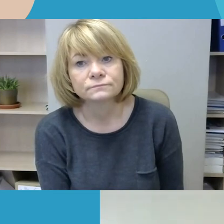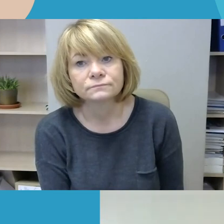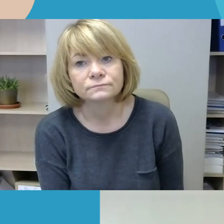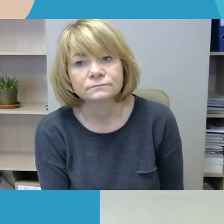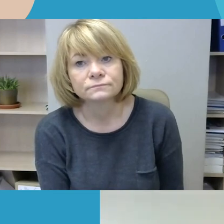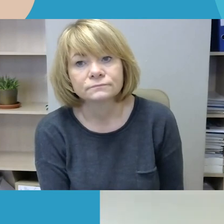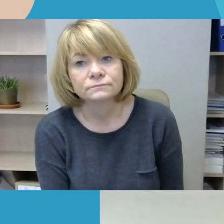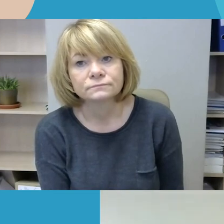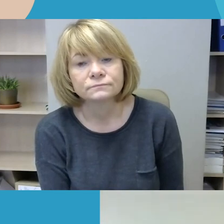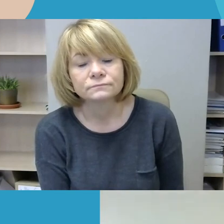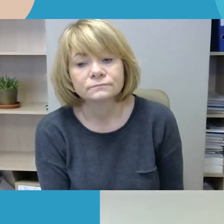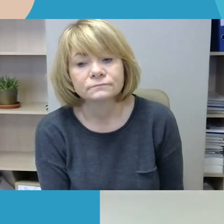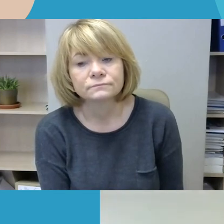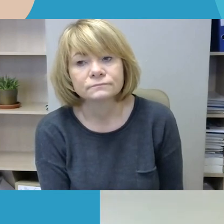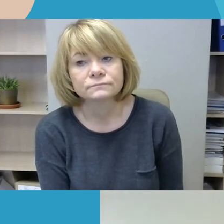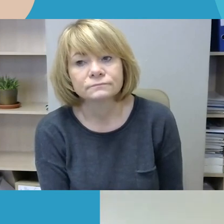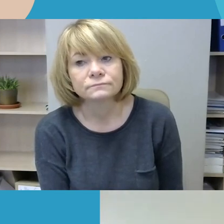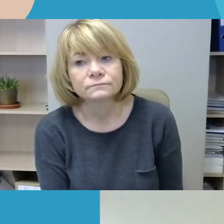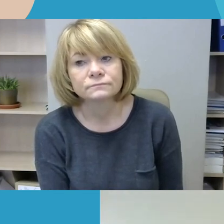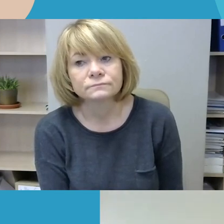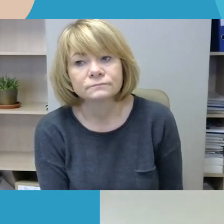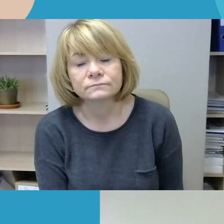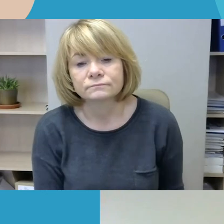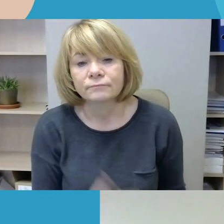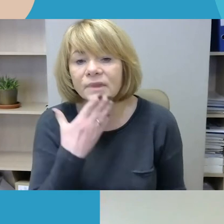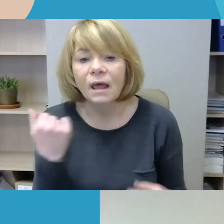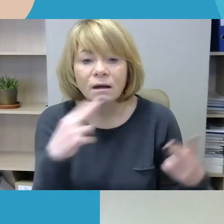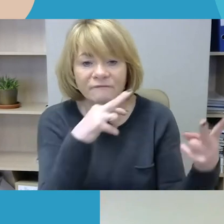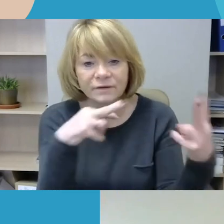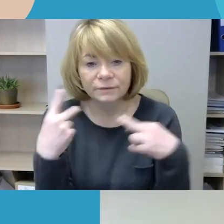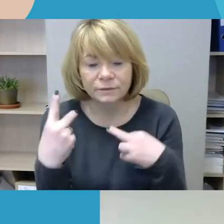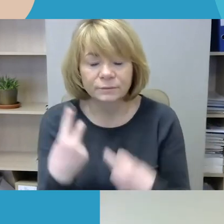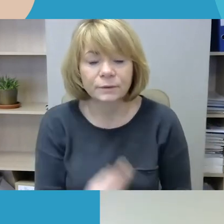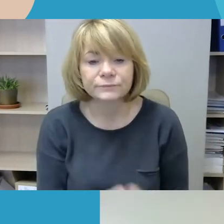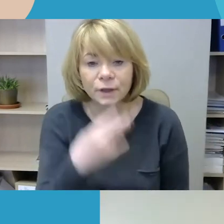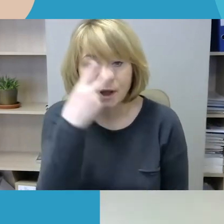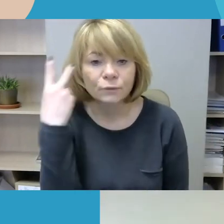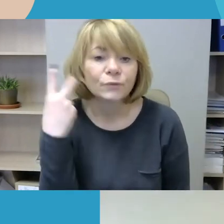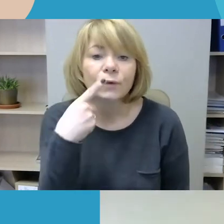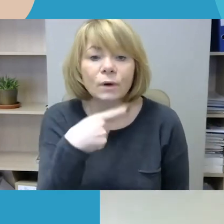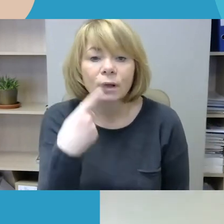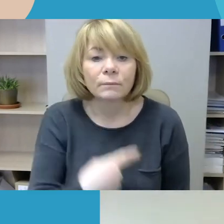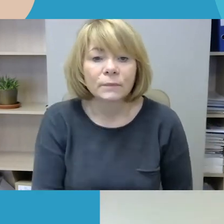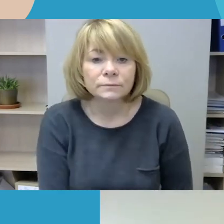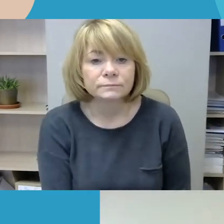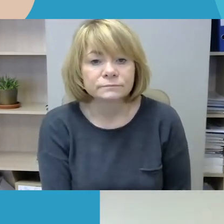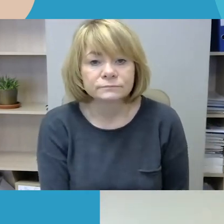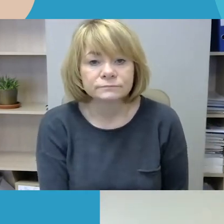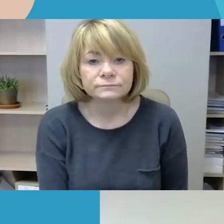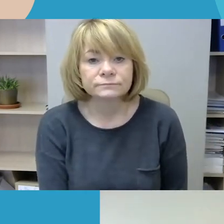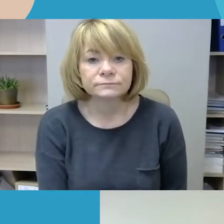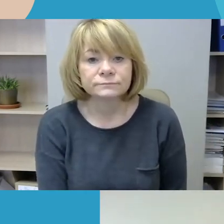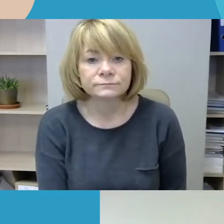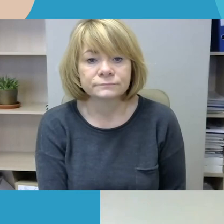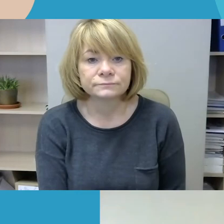Anksčiau apskritai nebuvo supratimo, kas yra nepykantos nusikaltimas. Mes dabar jau einame tinkamą lenkme,